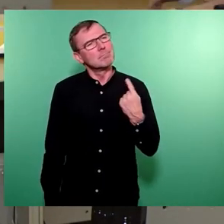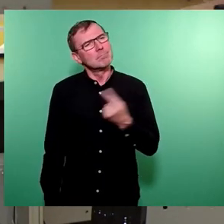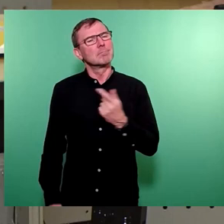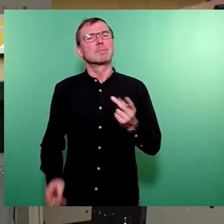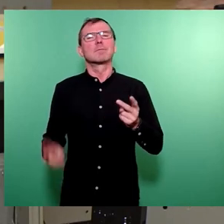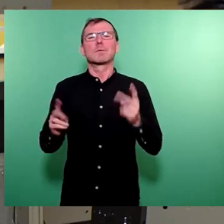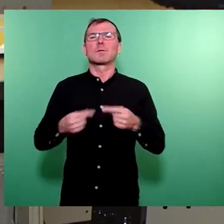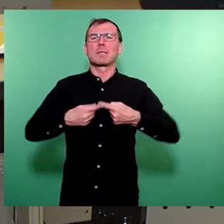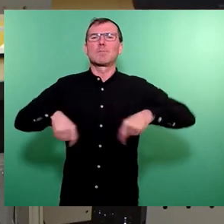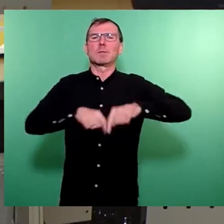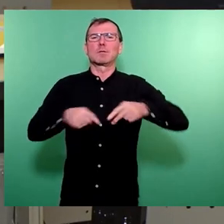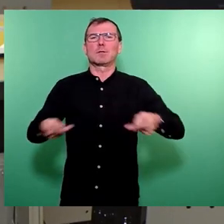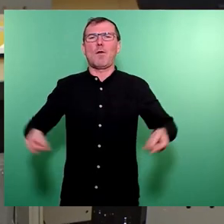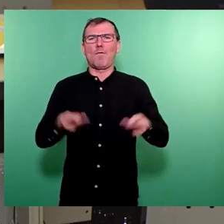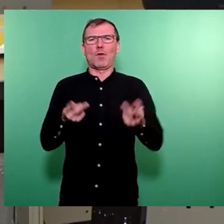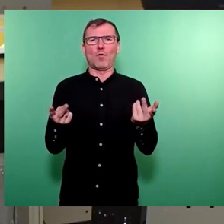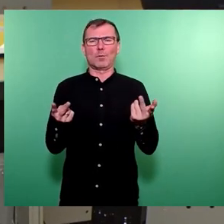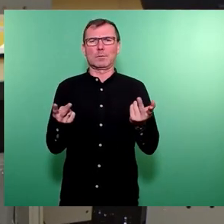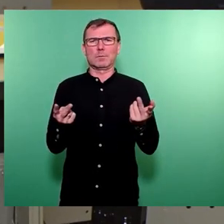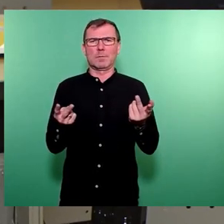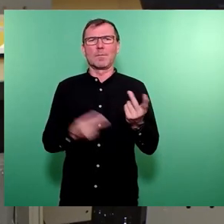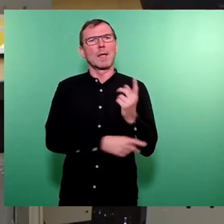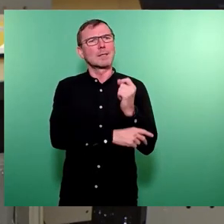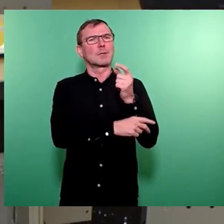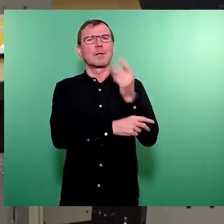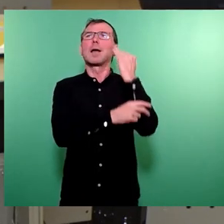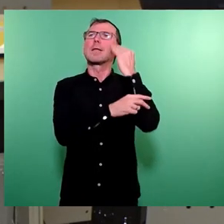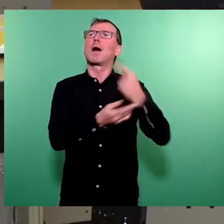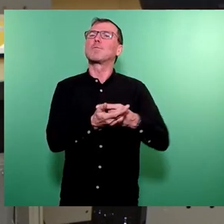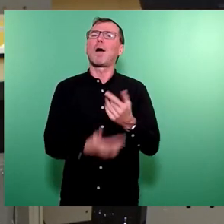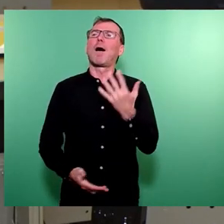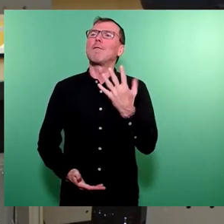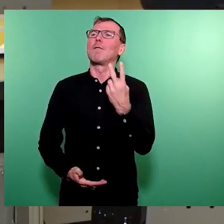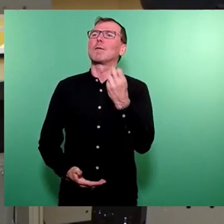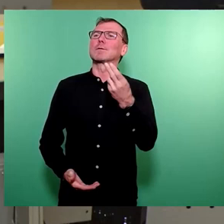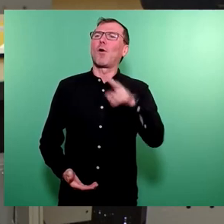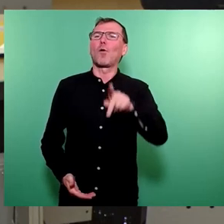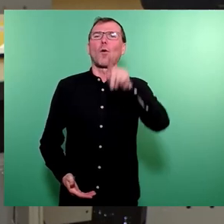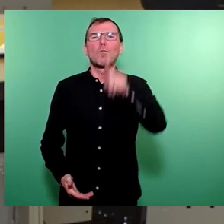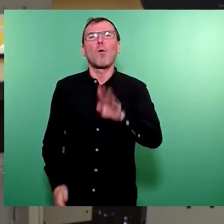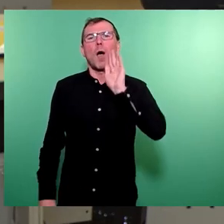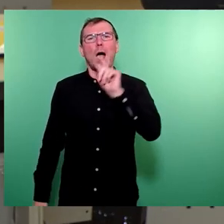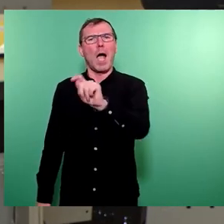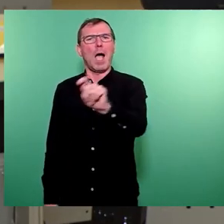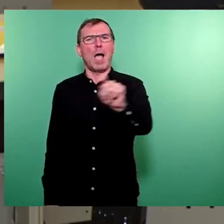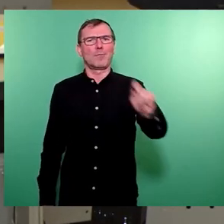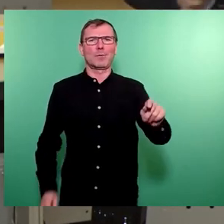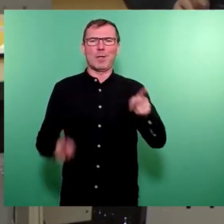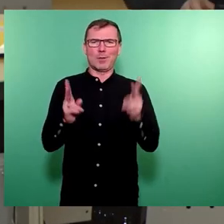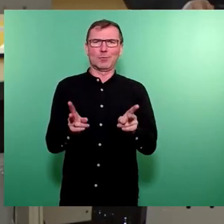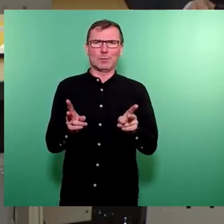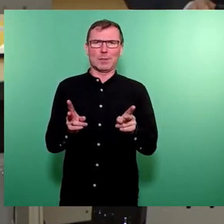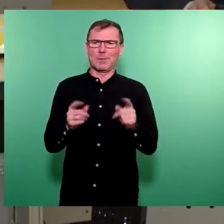Stadtbezirksförderung gestartet, mal mit dem Anspruch, 25 Euro pro Einwohner und Einwohnerin in dieser Stadt den